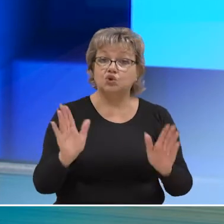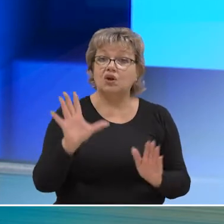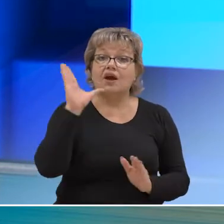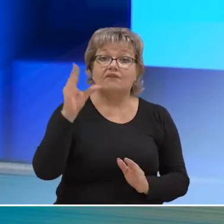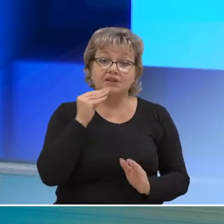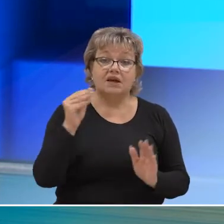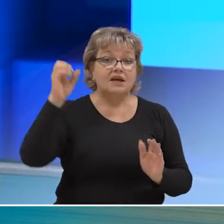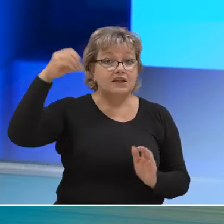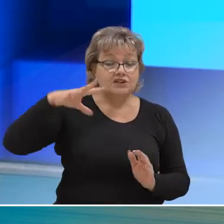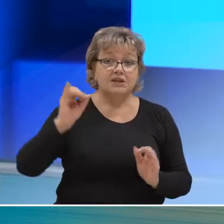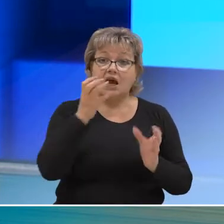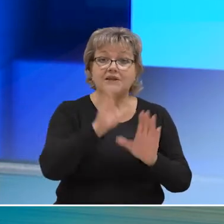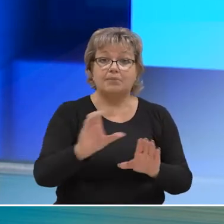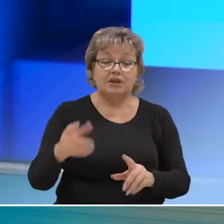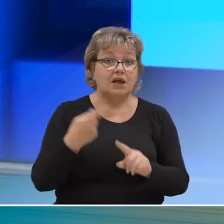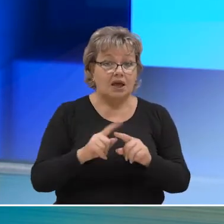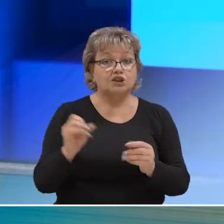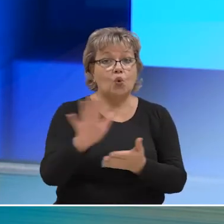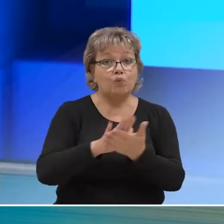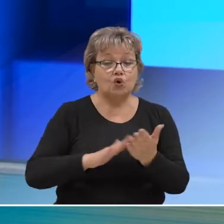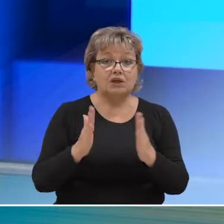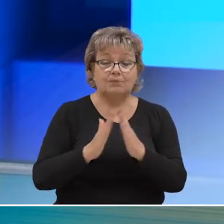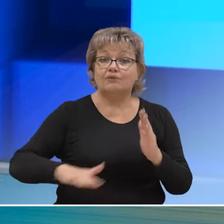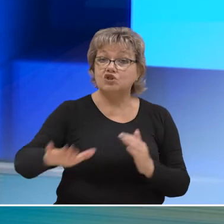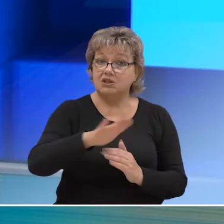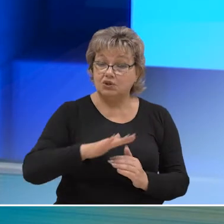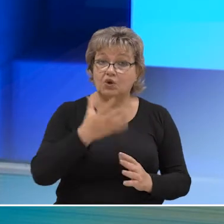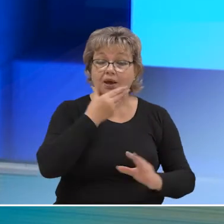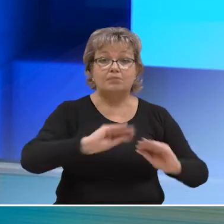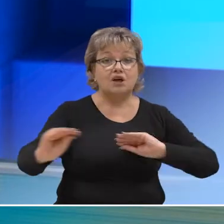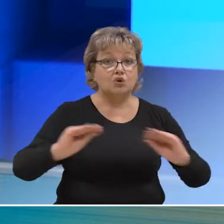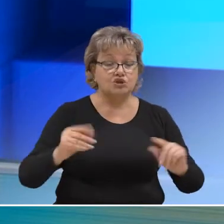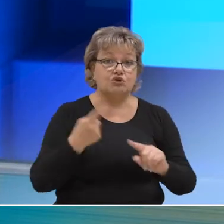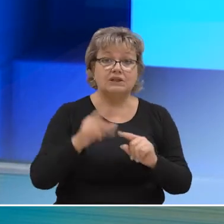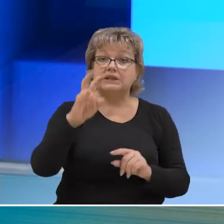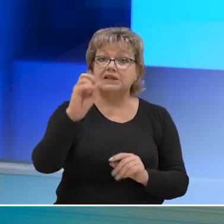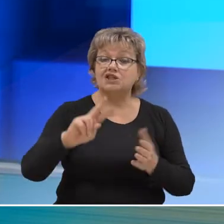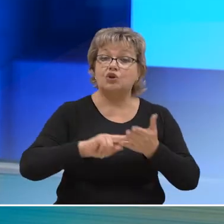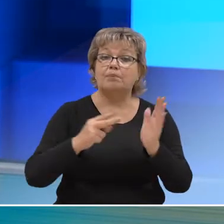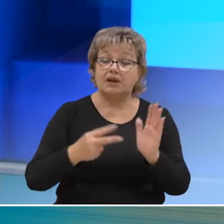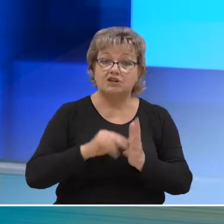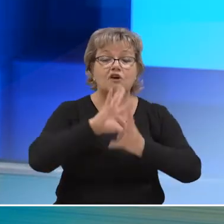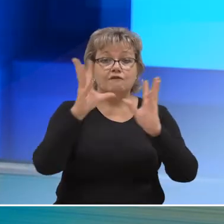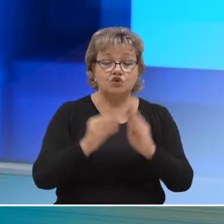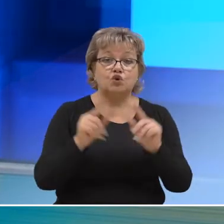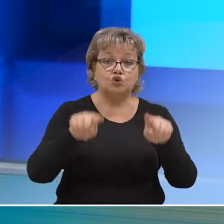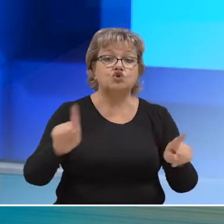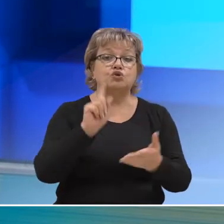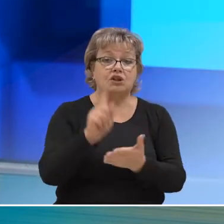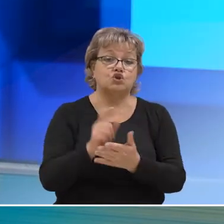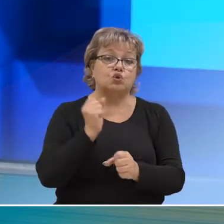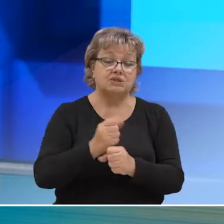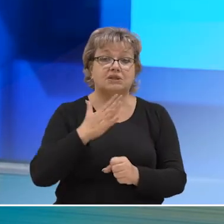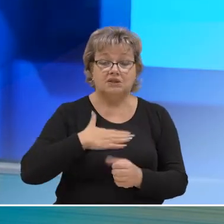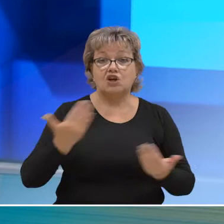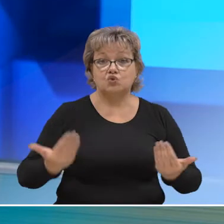– это не только вода, электричество и отопление. Это еще и уборка домовой территории, благоустройство, это национальные проекты. В общем, все то, что